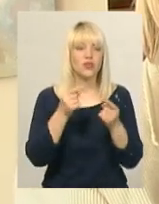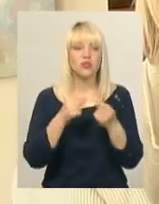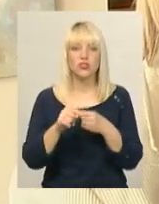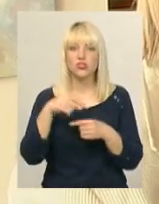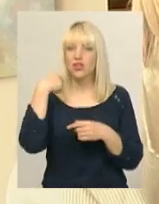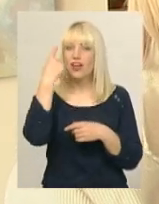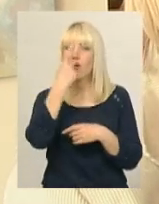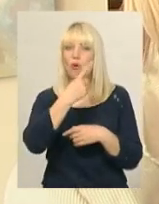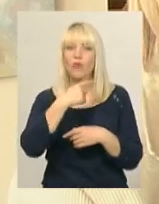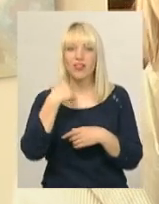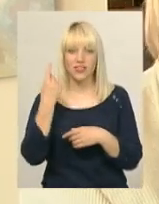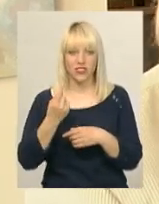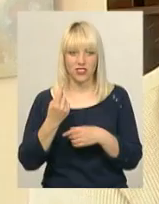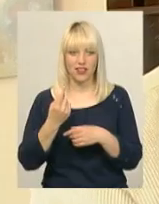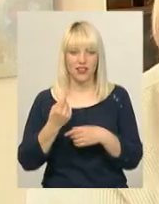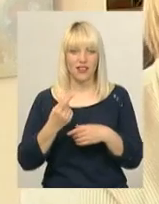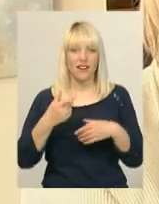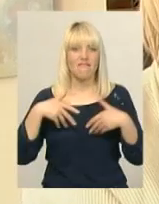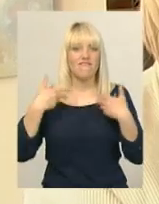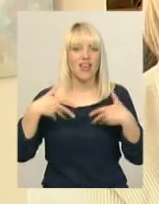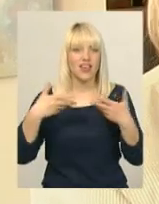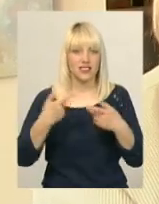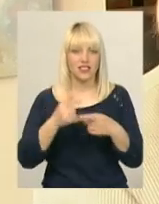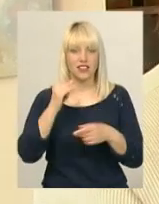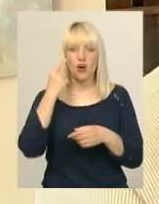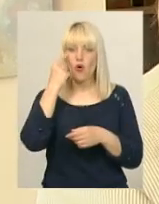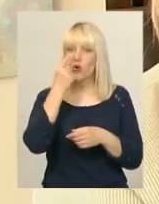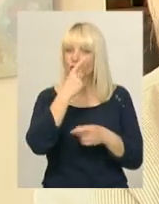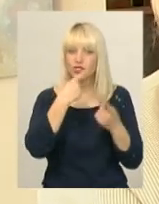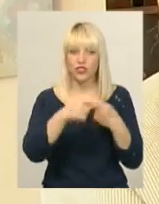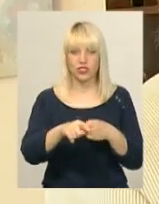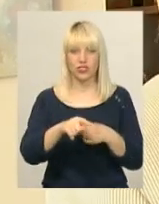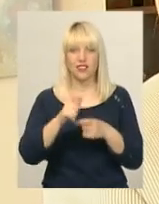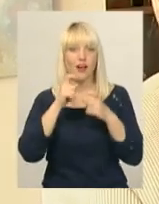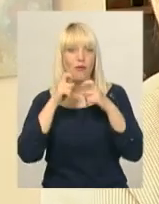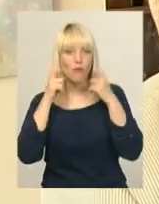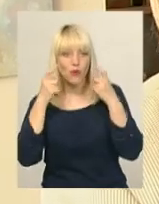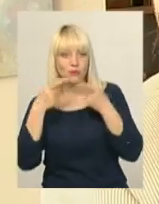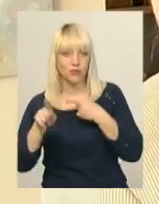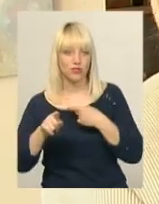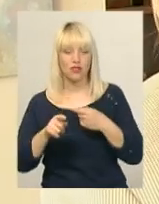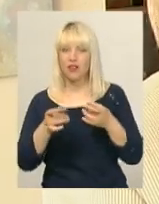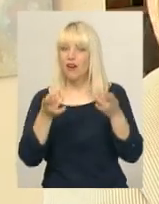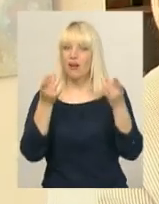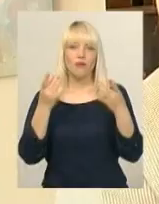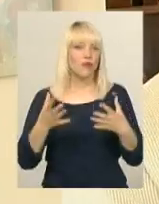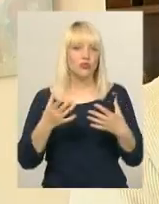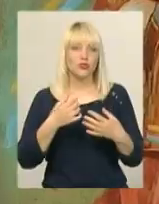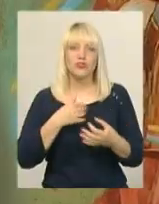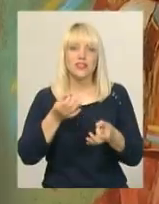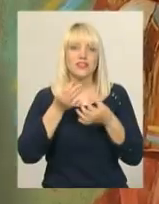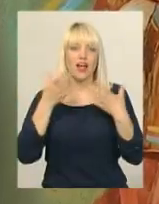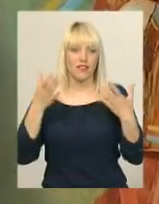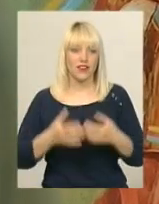вираз обличчя, очі інші, посмішка інша, просто захваті я.